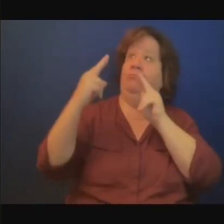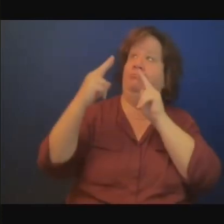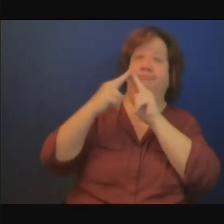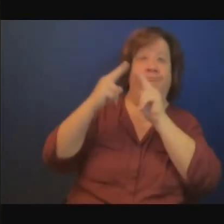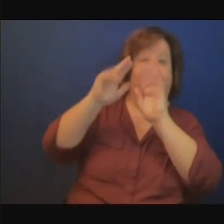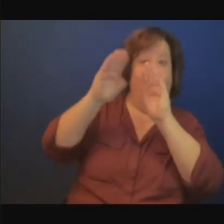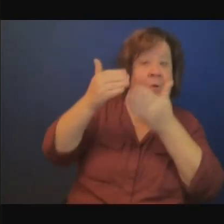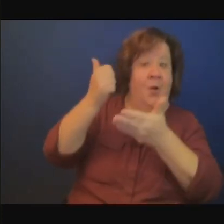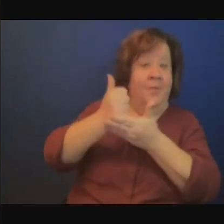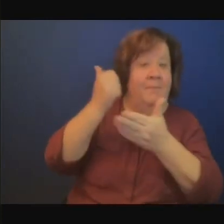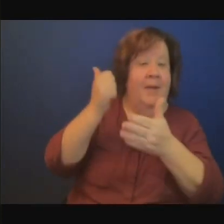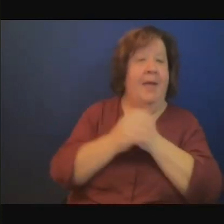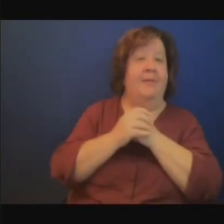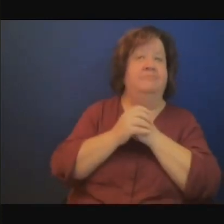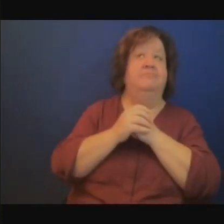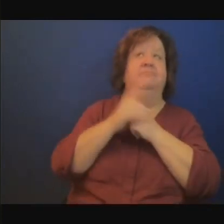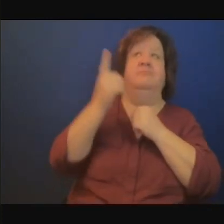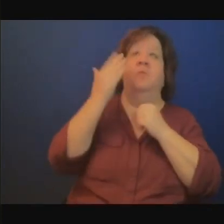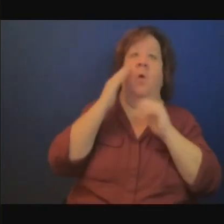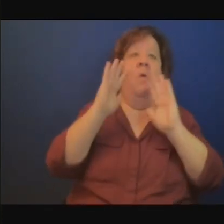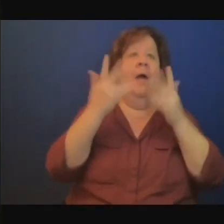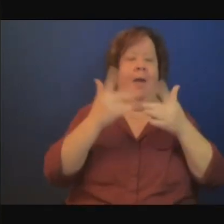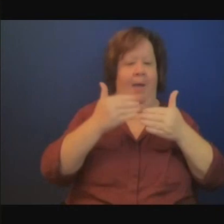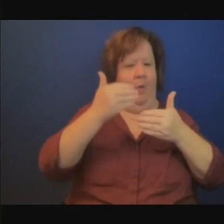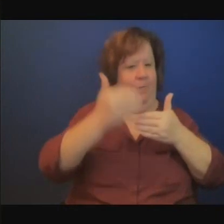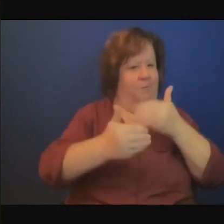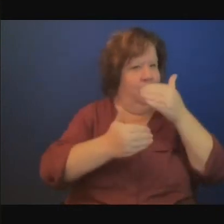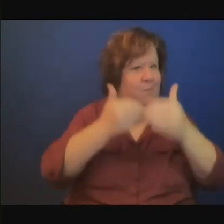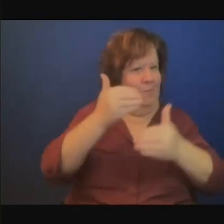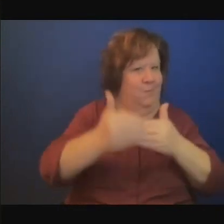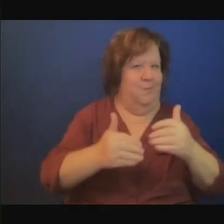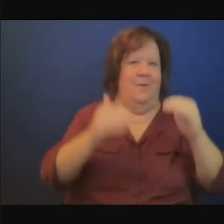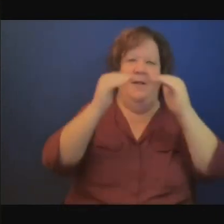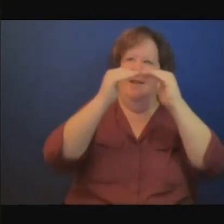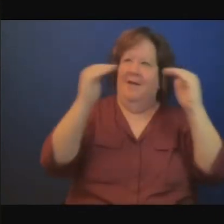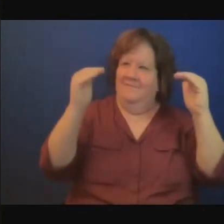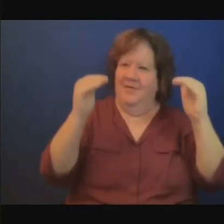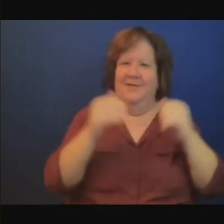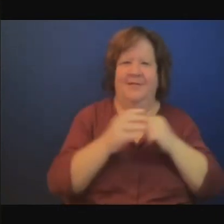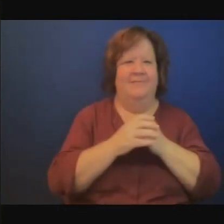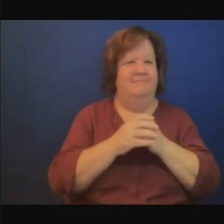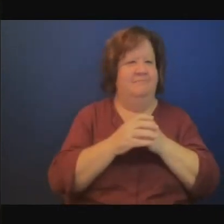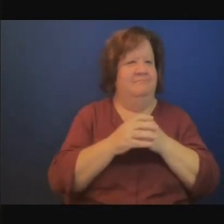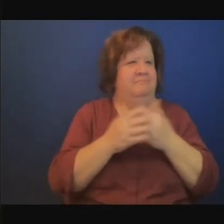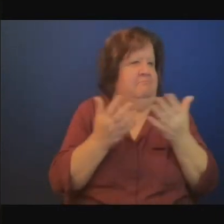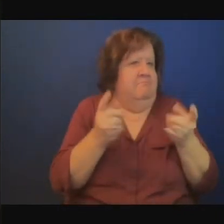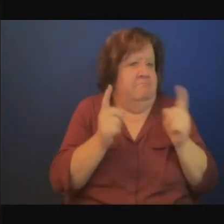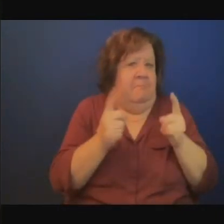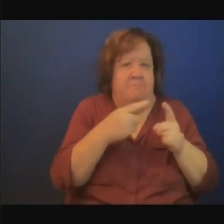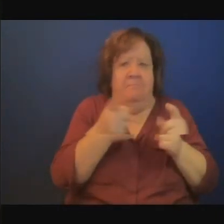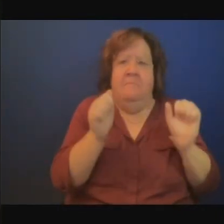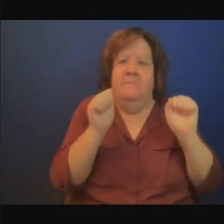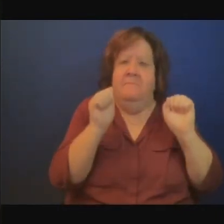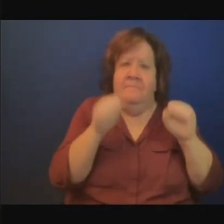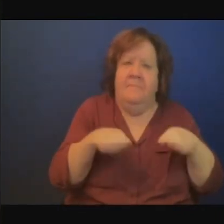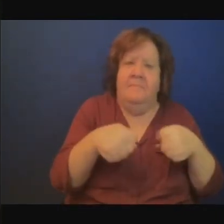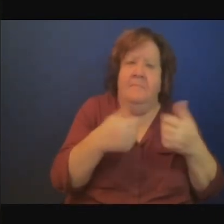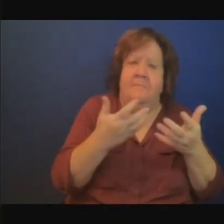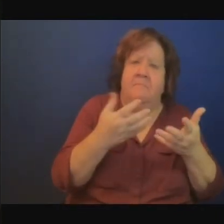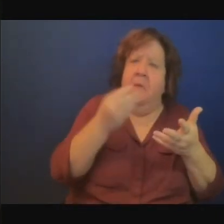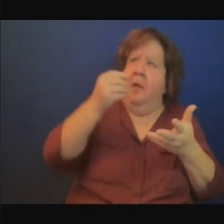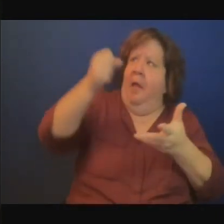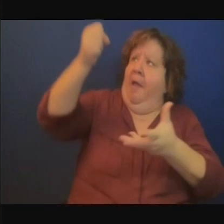processus pour arriver au décaissement si nous nous engageons sur cette voie nous n'allons certainement pas obtenir l'impact nécessaire en temps voulu